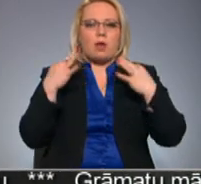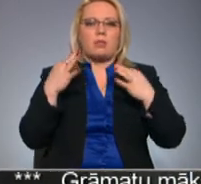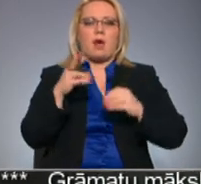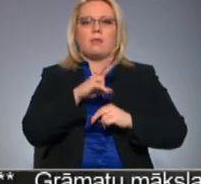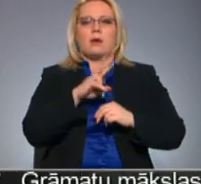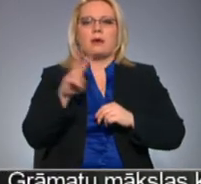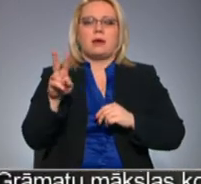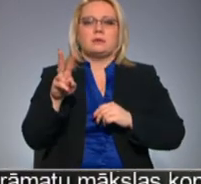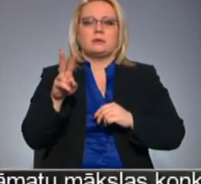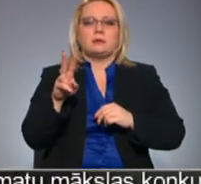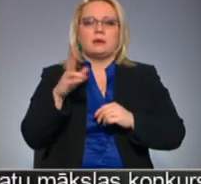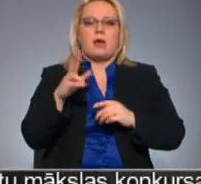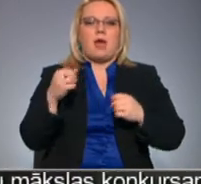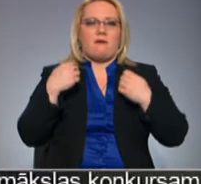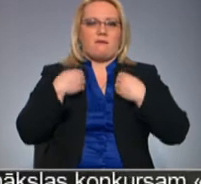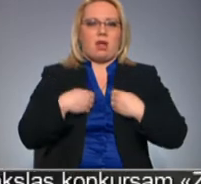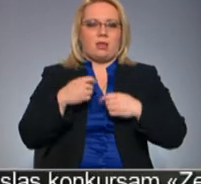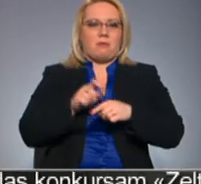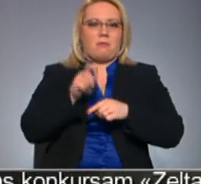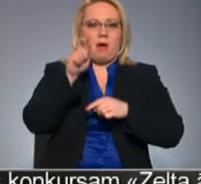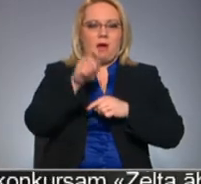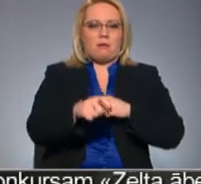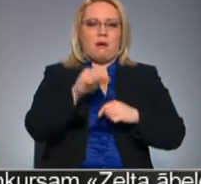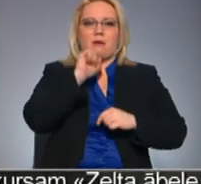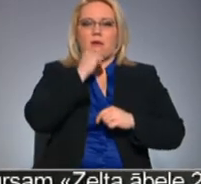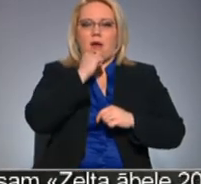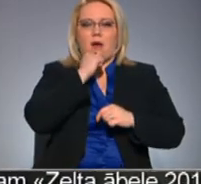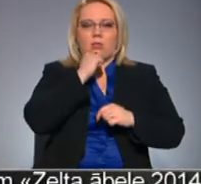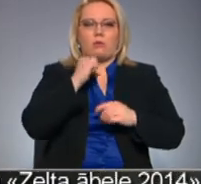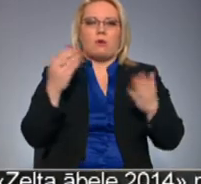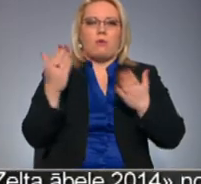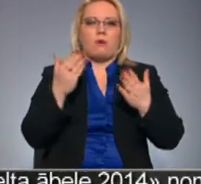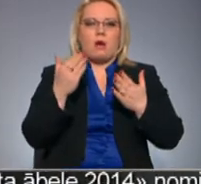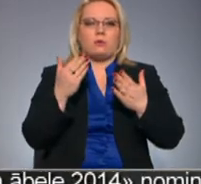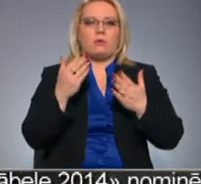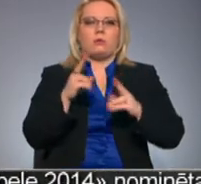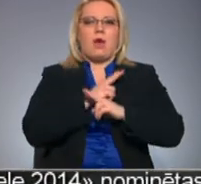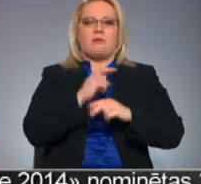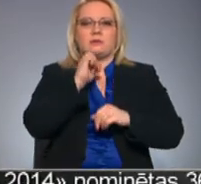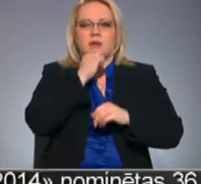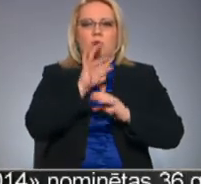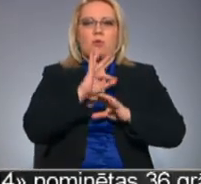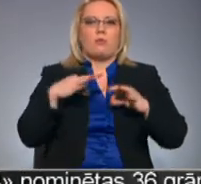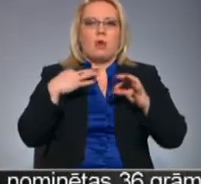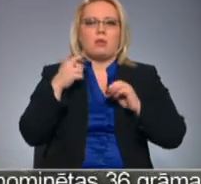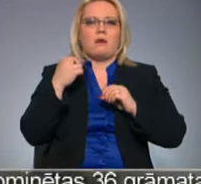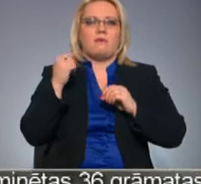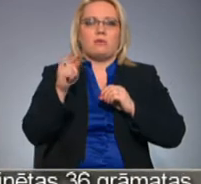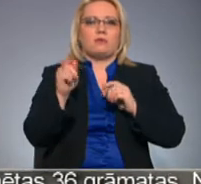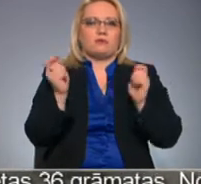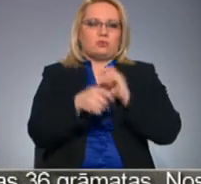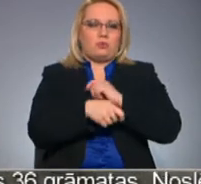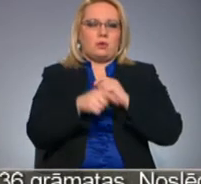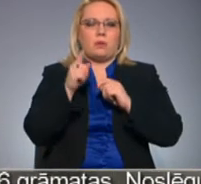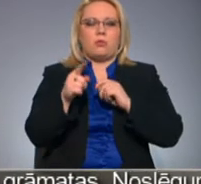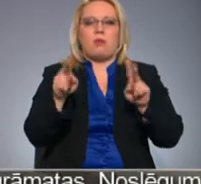kā, ja valkātājs pārkāptu šo grēku, paļautos man kādam no nāvas grēkiem, roti viņu sodītu. Bet to